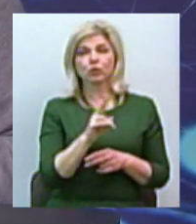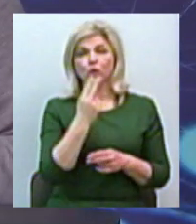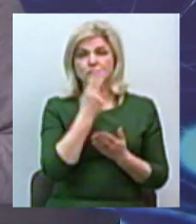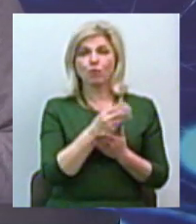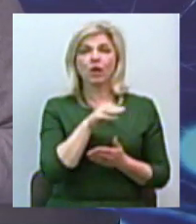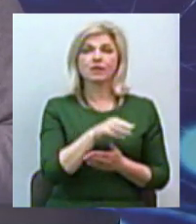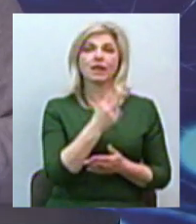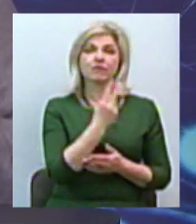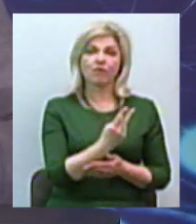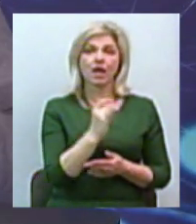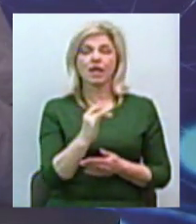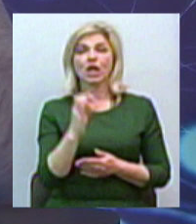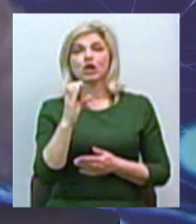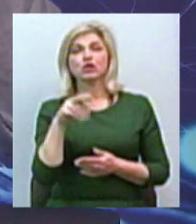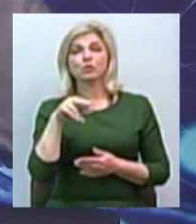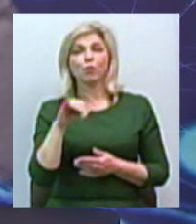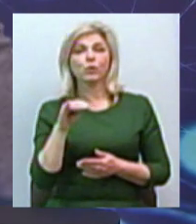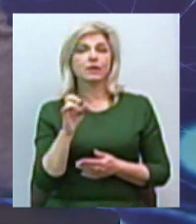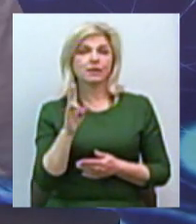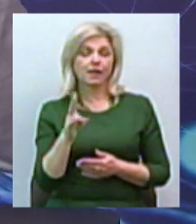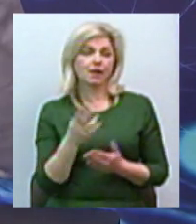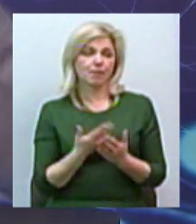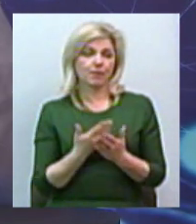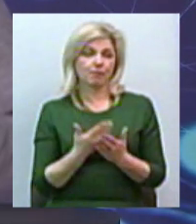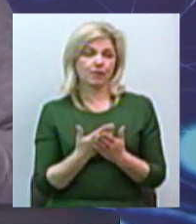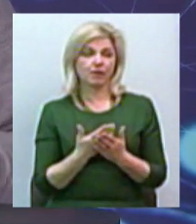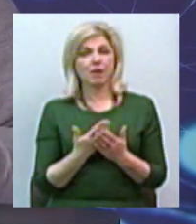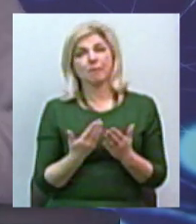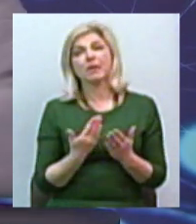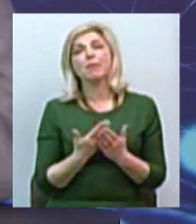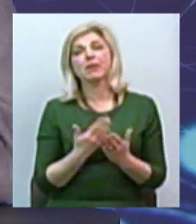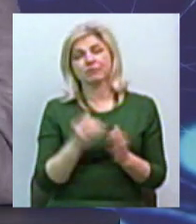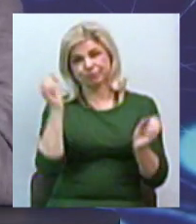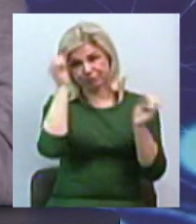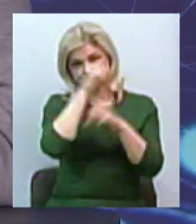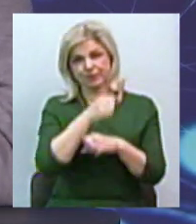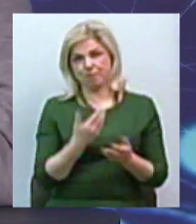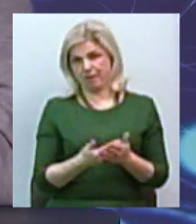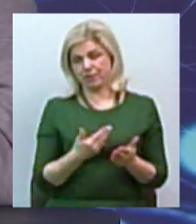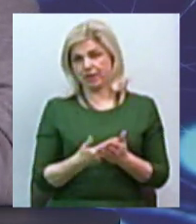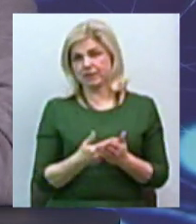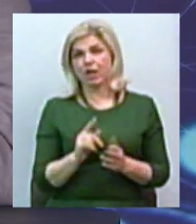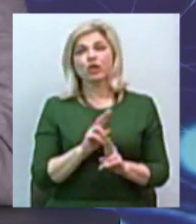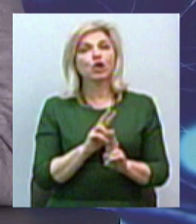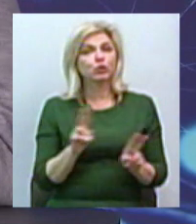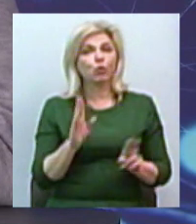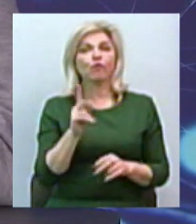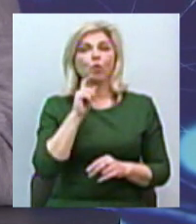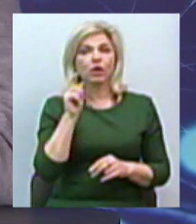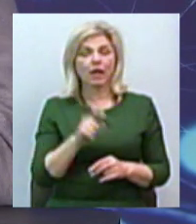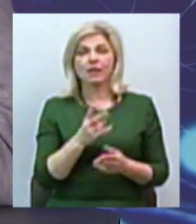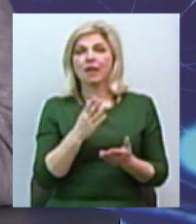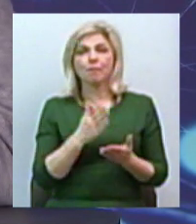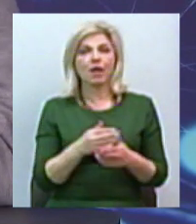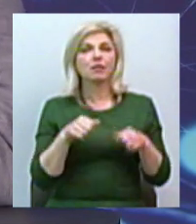хто дивиться Сипутникові, це десь, ну, от так от, приблизно. Тому що, звичайно, ніхто в Україні не має права